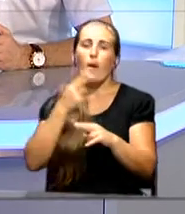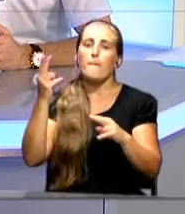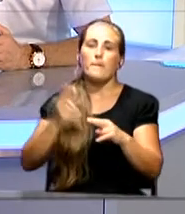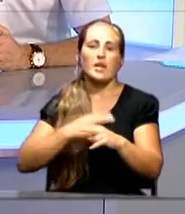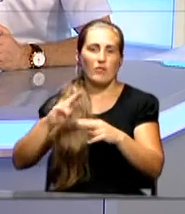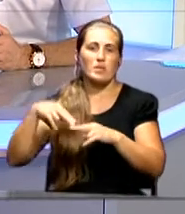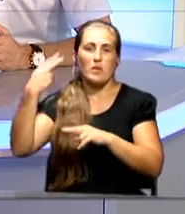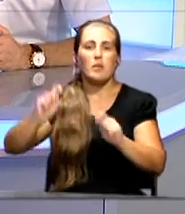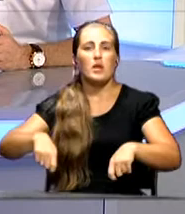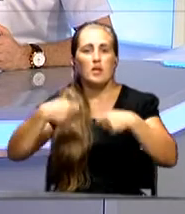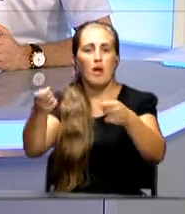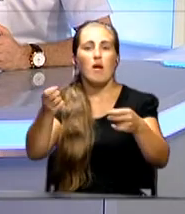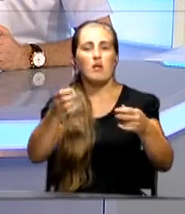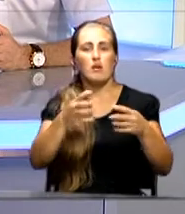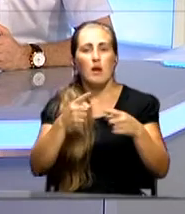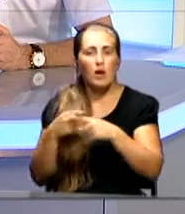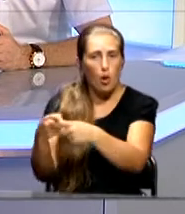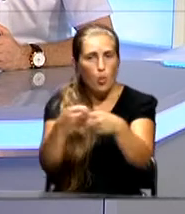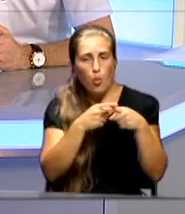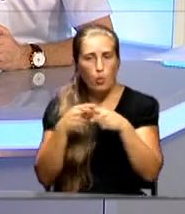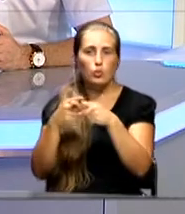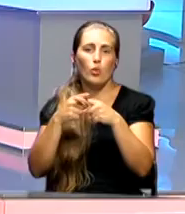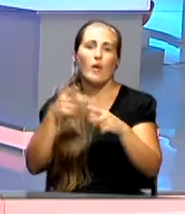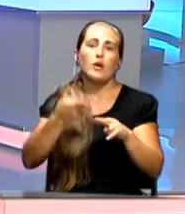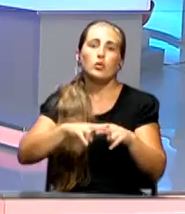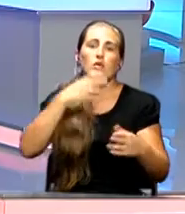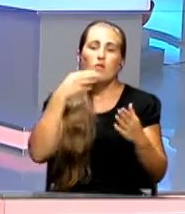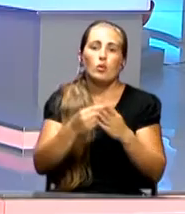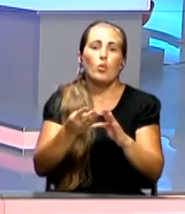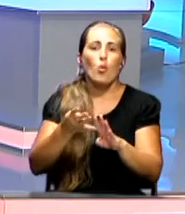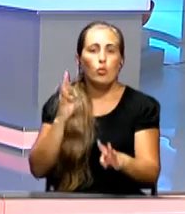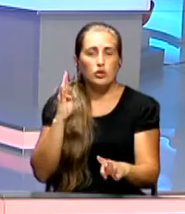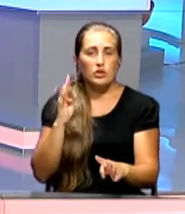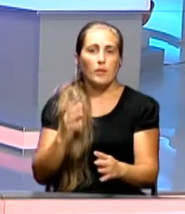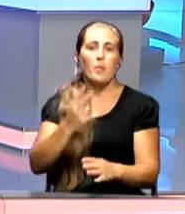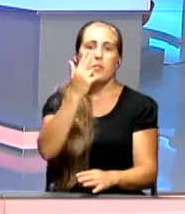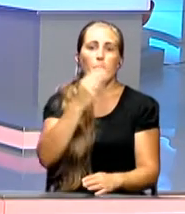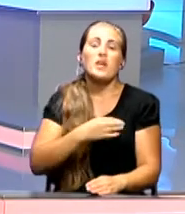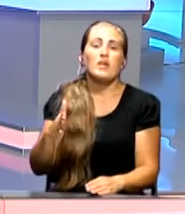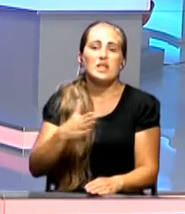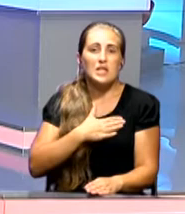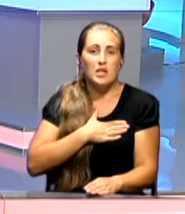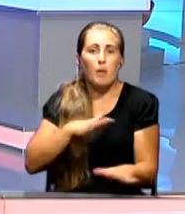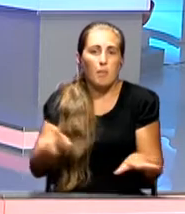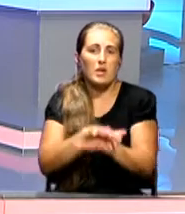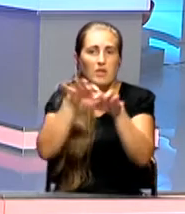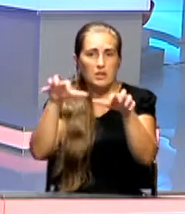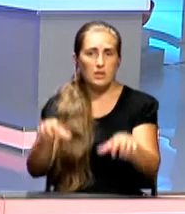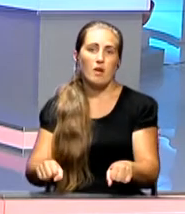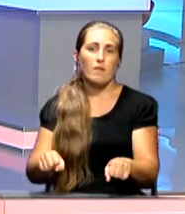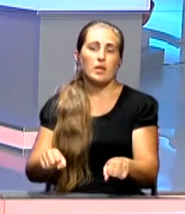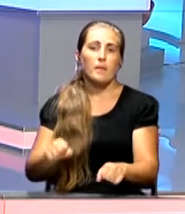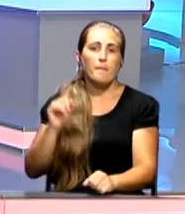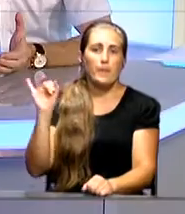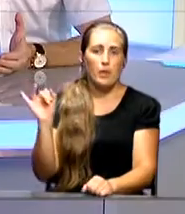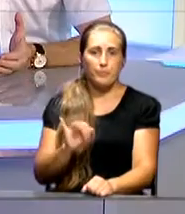колхозу 22-го портисъезда, которое, в свою очередь, приватизировали или прихватизировали. И